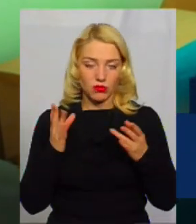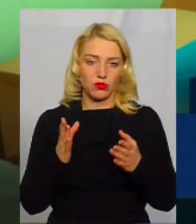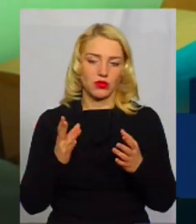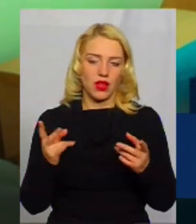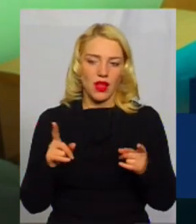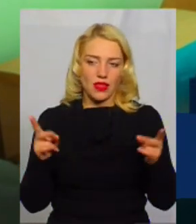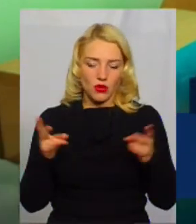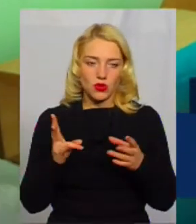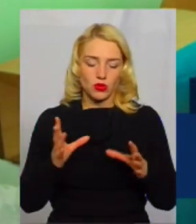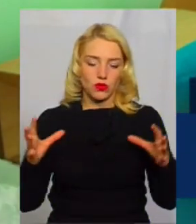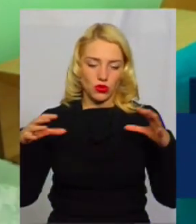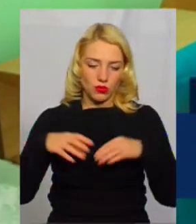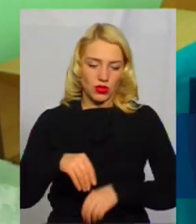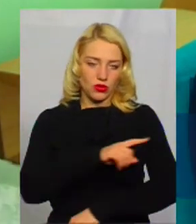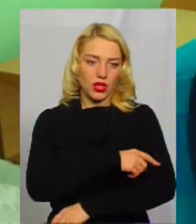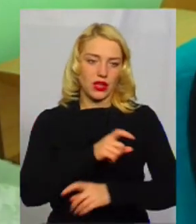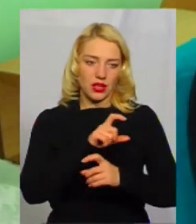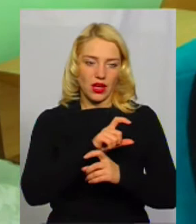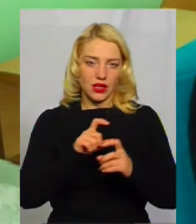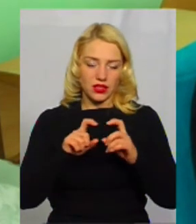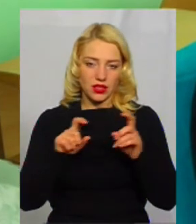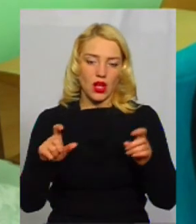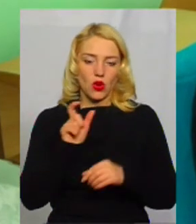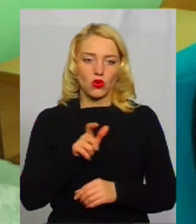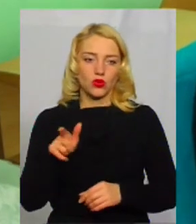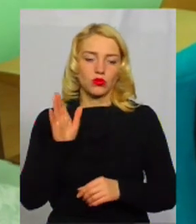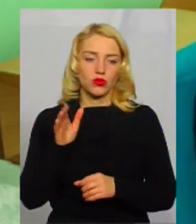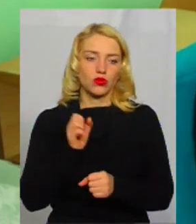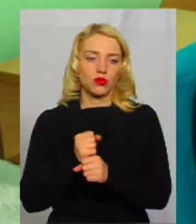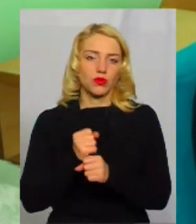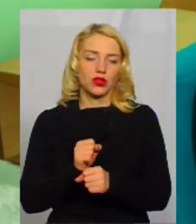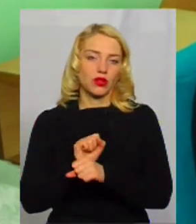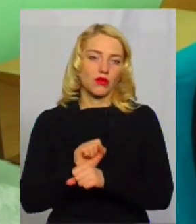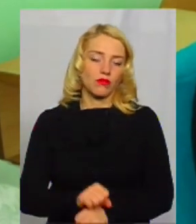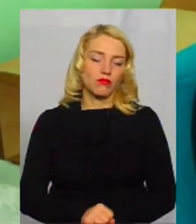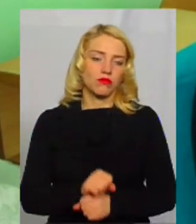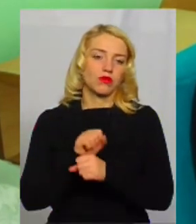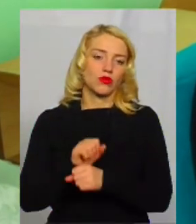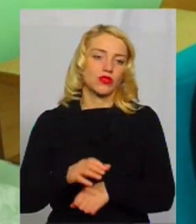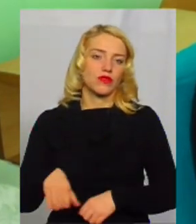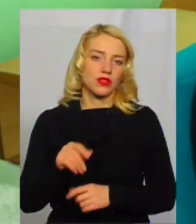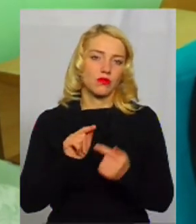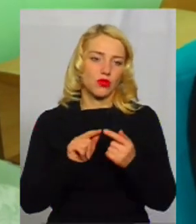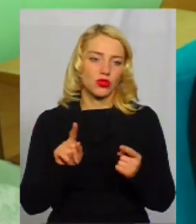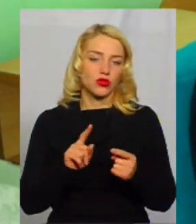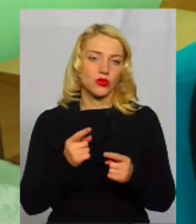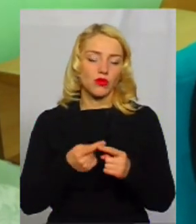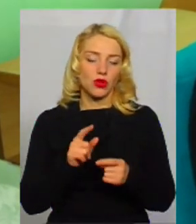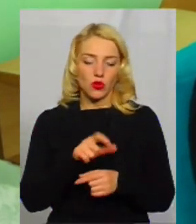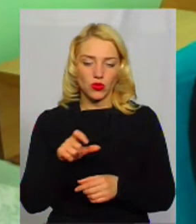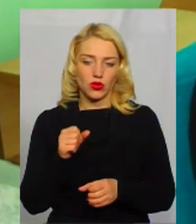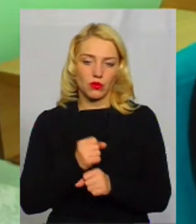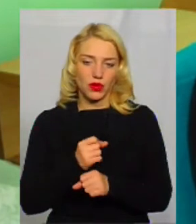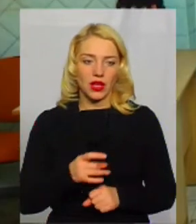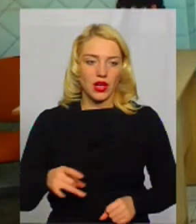'єднувати лікарні, люди будуть робити бунт. Тому що всі проти того, щоб закрили цю районну лікарню. Ми за те,